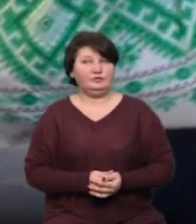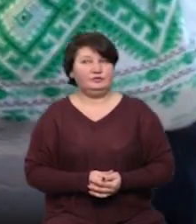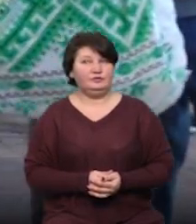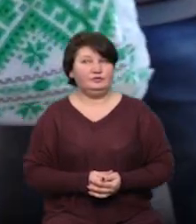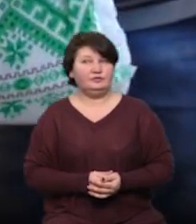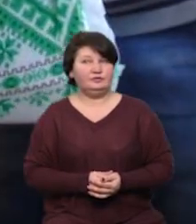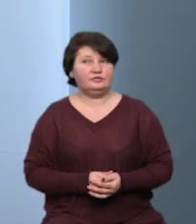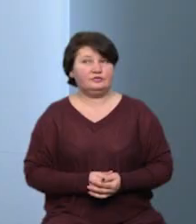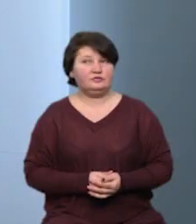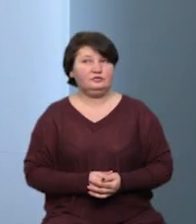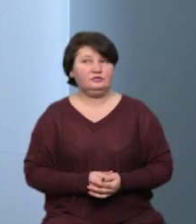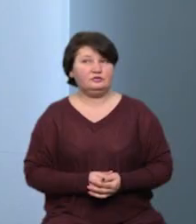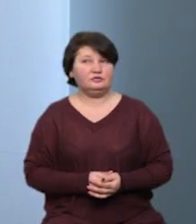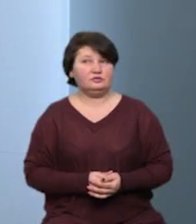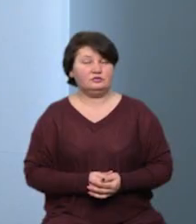-Франківськ.